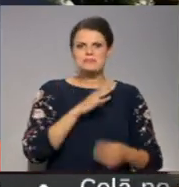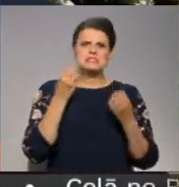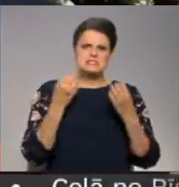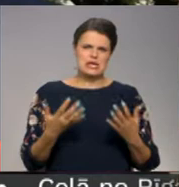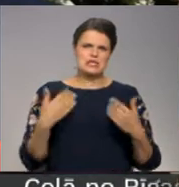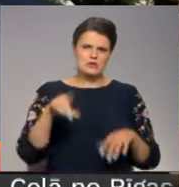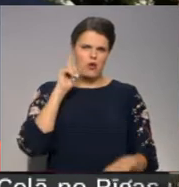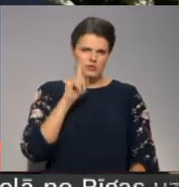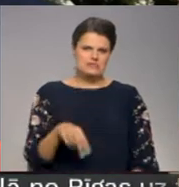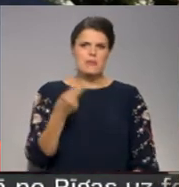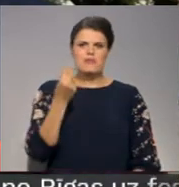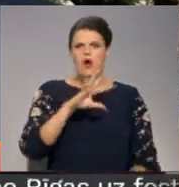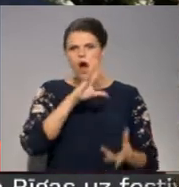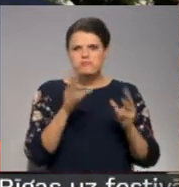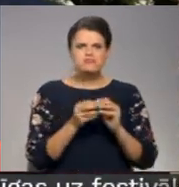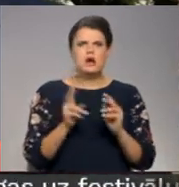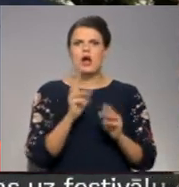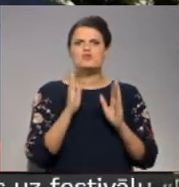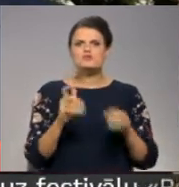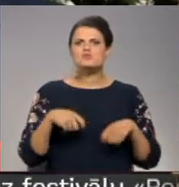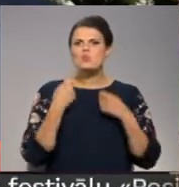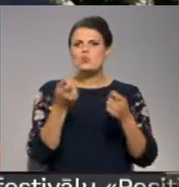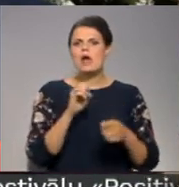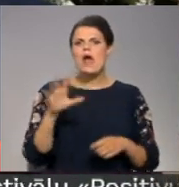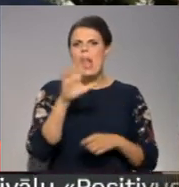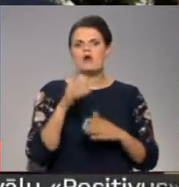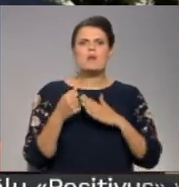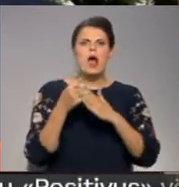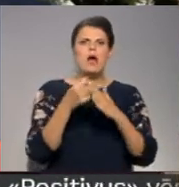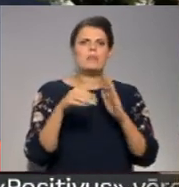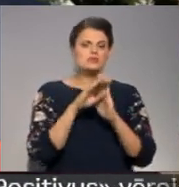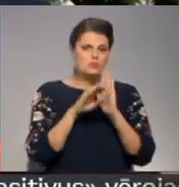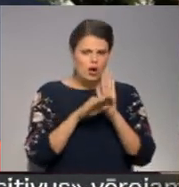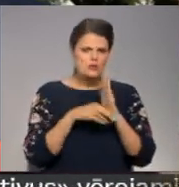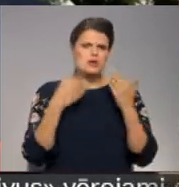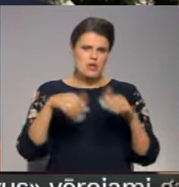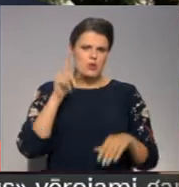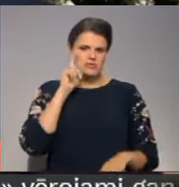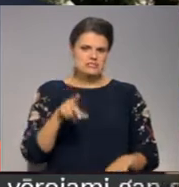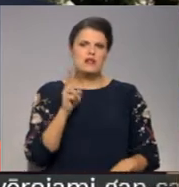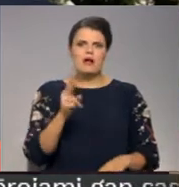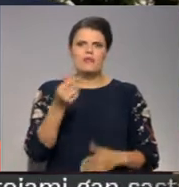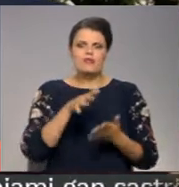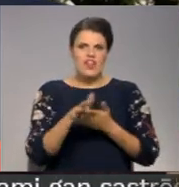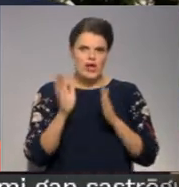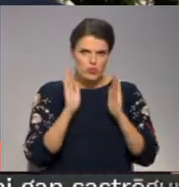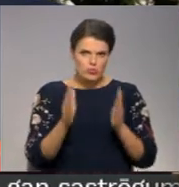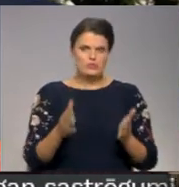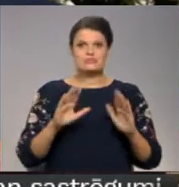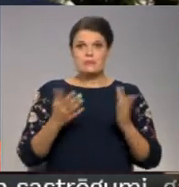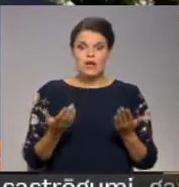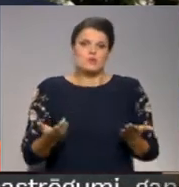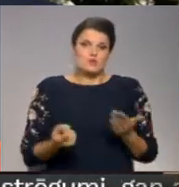zināms naudas apjomas, kas tiks piešķirts Eiropas atbalstu programmām. Bija skaidri zināms, kā viņš izlietosies, bet